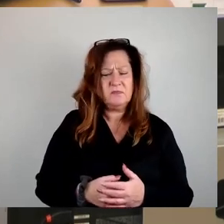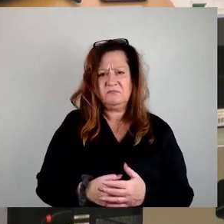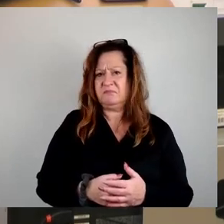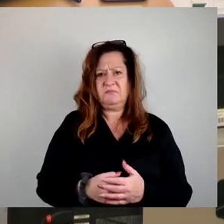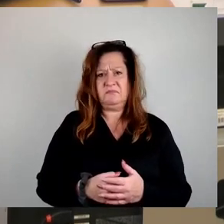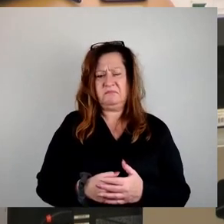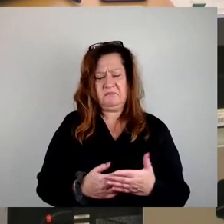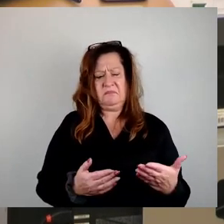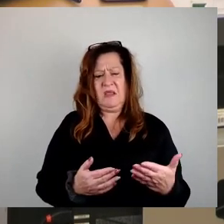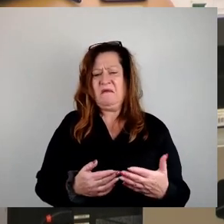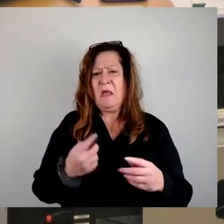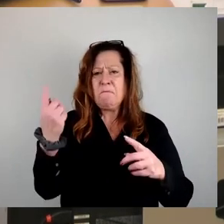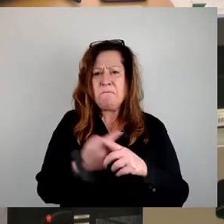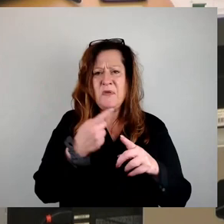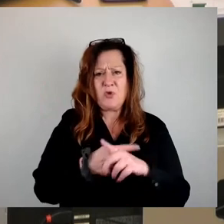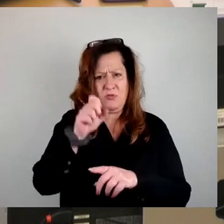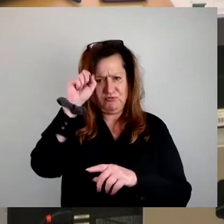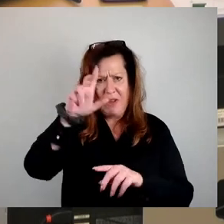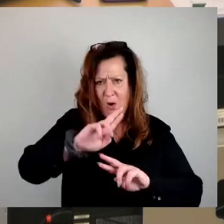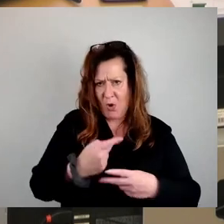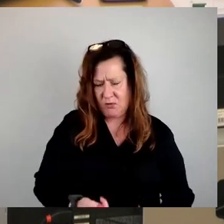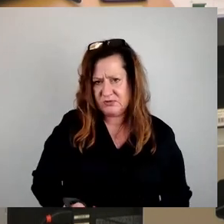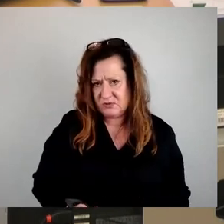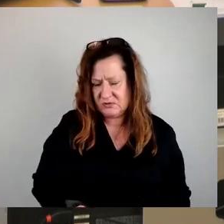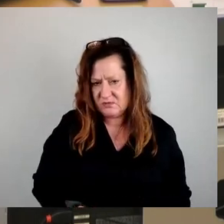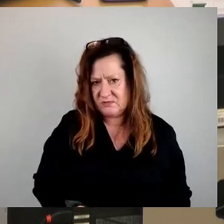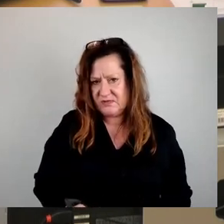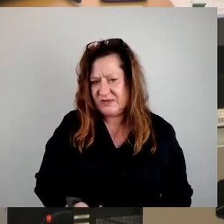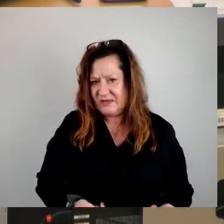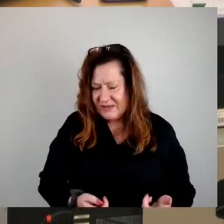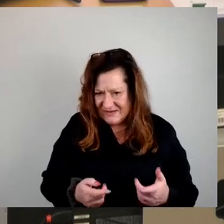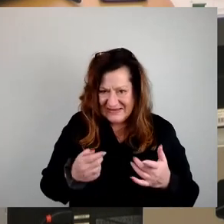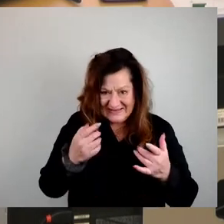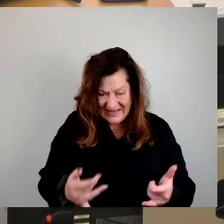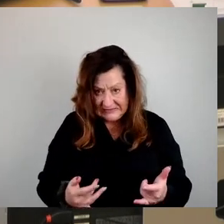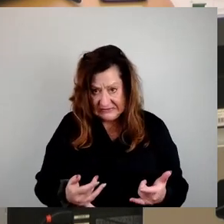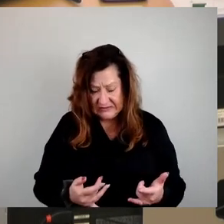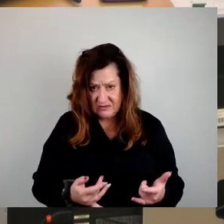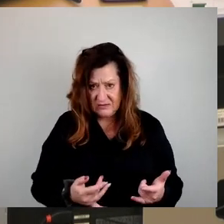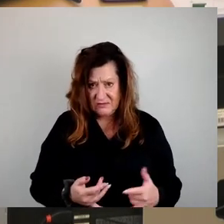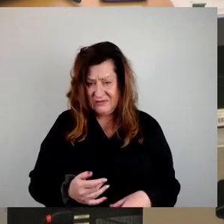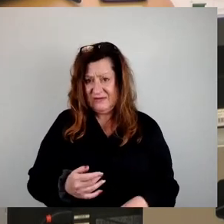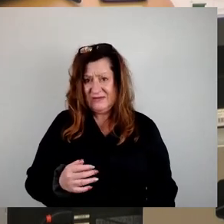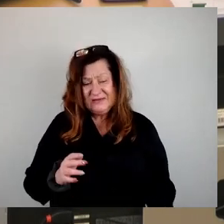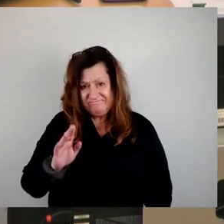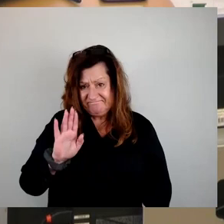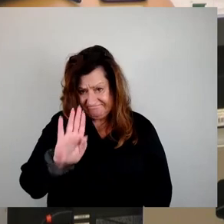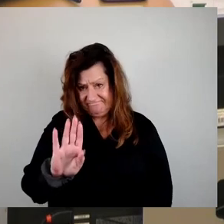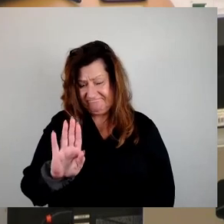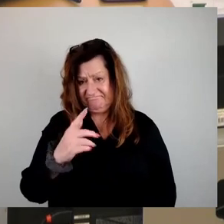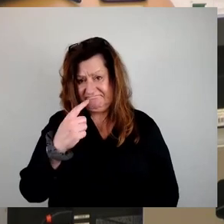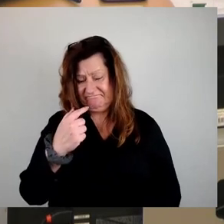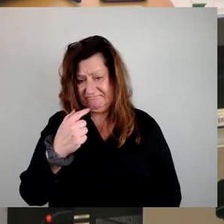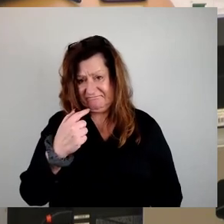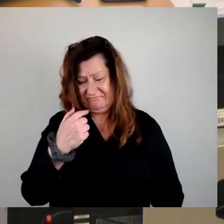Expertise gewesen. Mittlerweile ist Ihre Erzählung, dass die